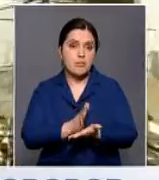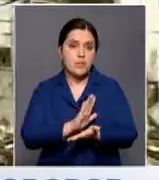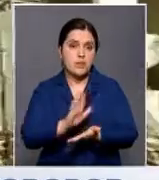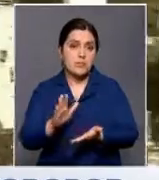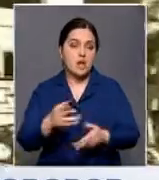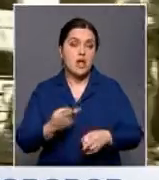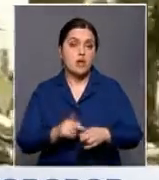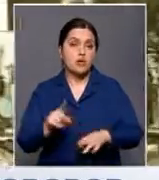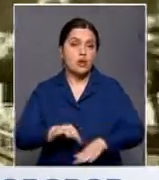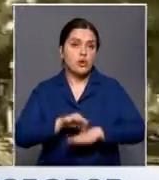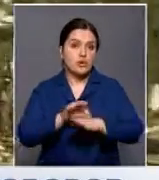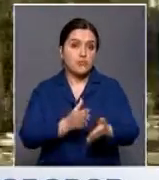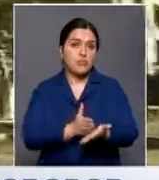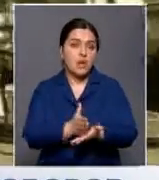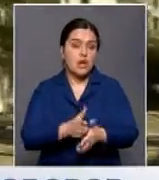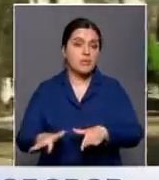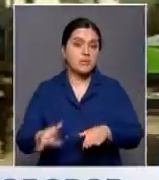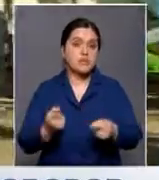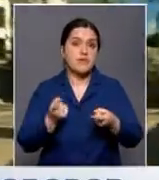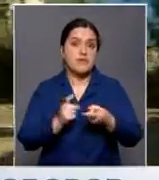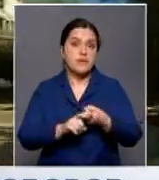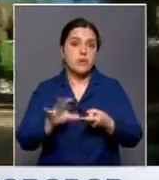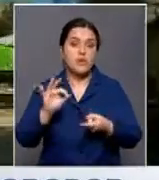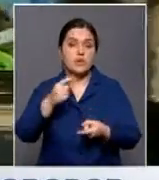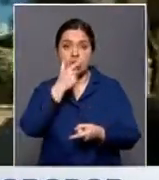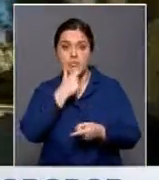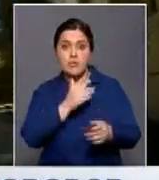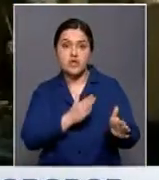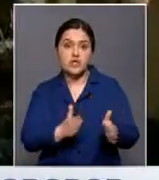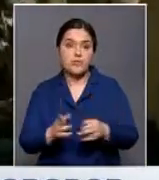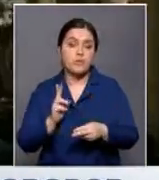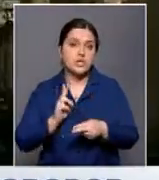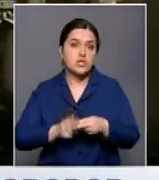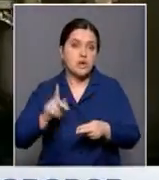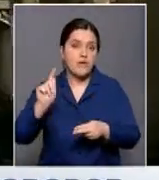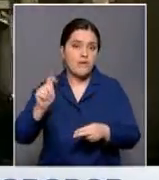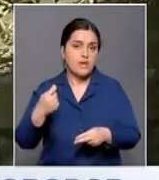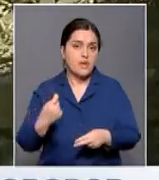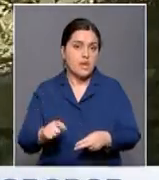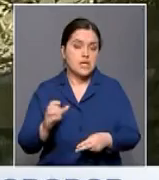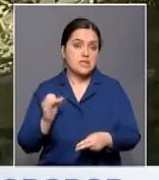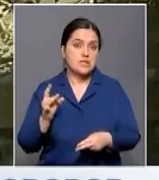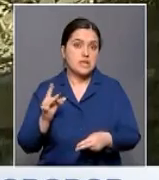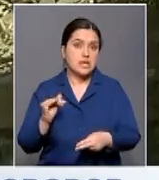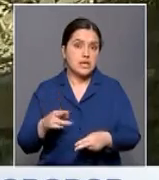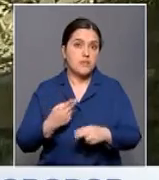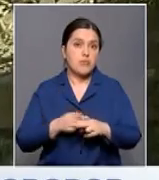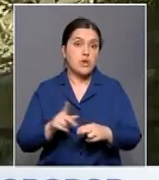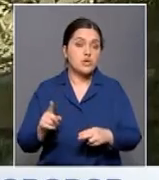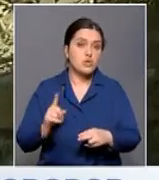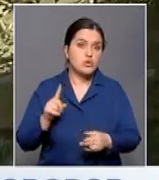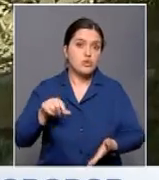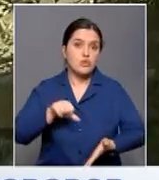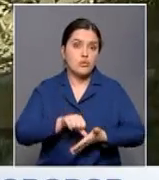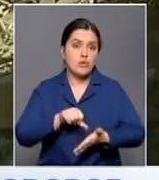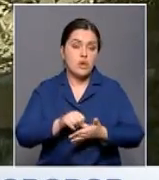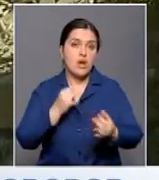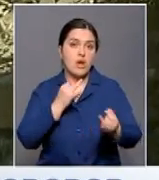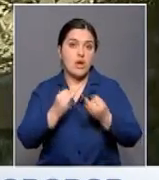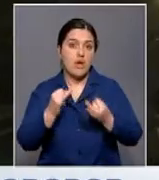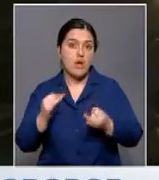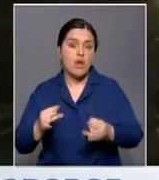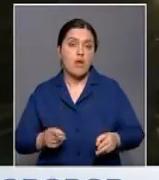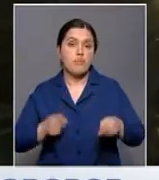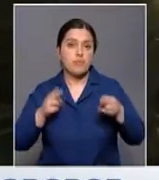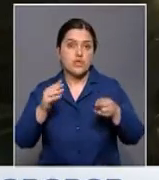при этом отметив, что ход политического процесса зависит от соблюдения режима прекращения огня в Сирии. Ожидается, что участники переговоров